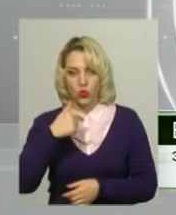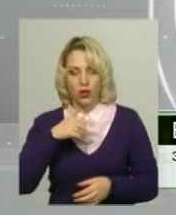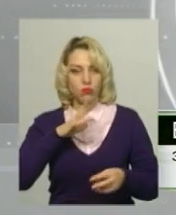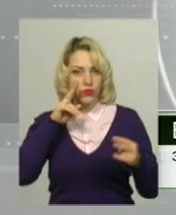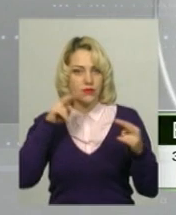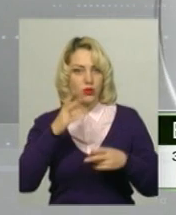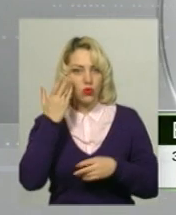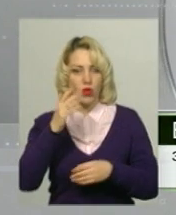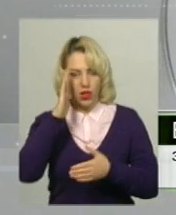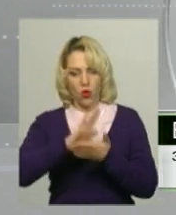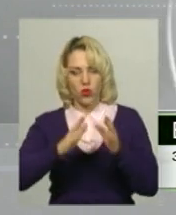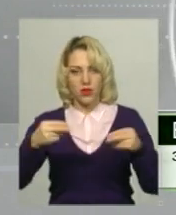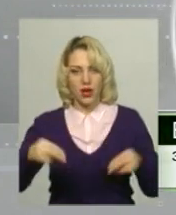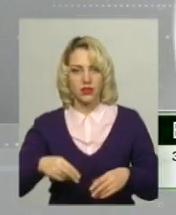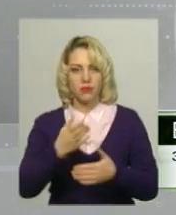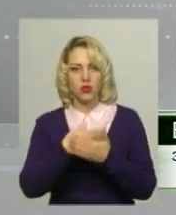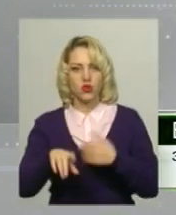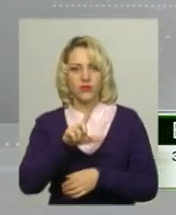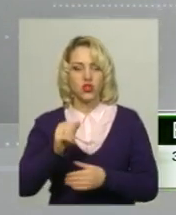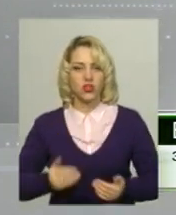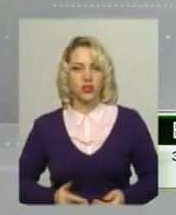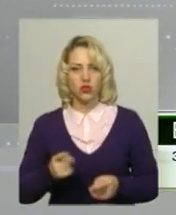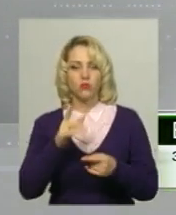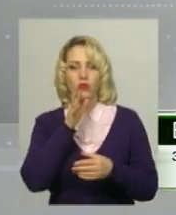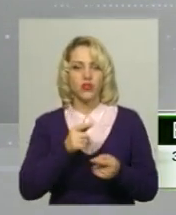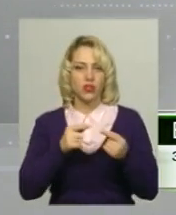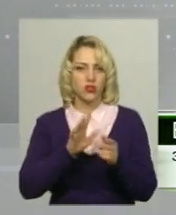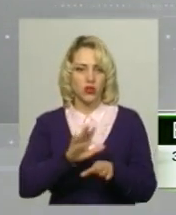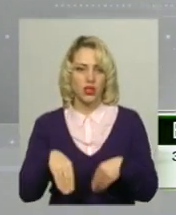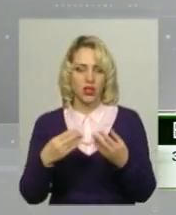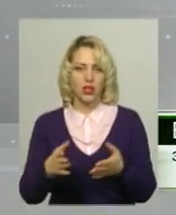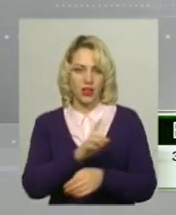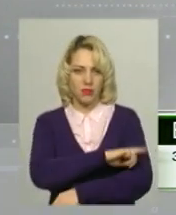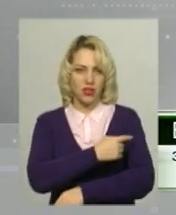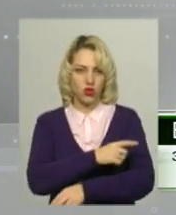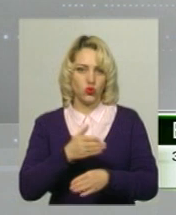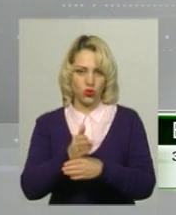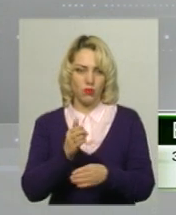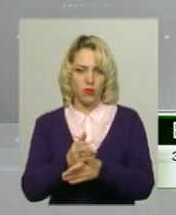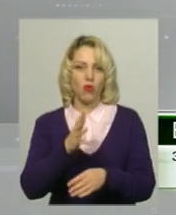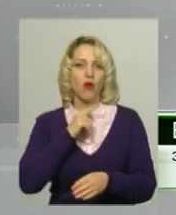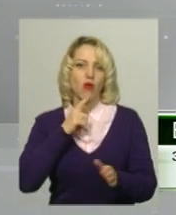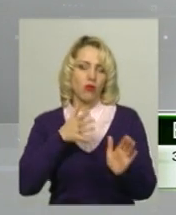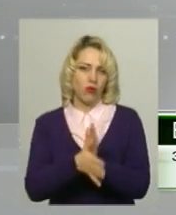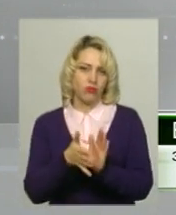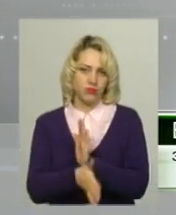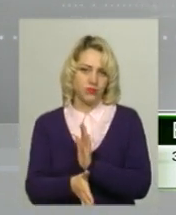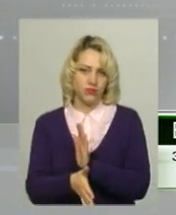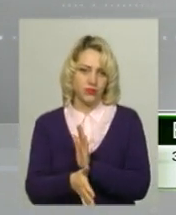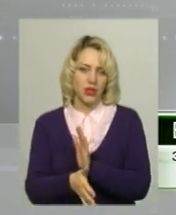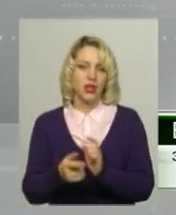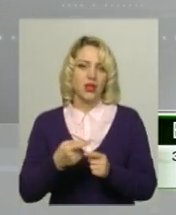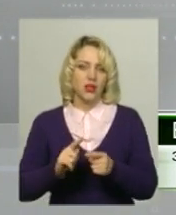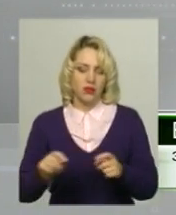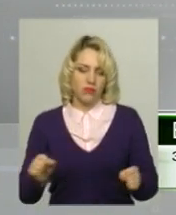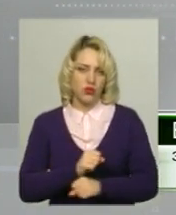контрактник пішов в життя, за те, що не вчасно надали медичну допомогу, він стік з кров'ю. Розірвалася